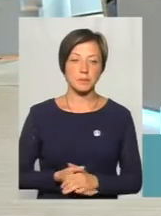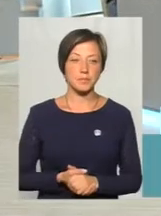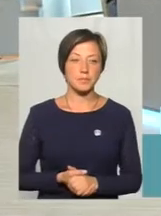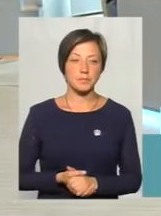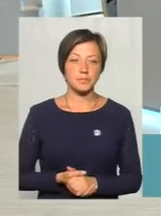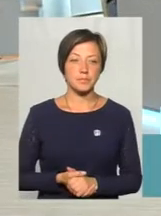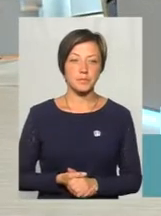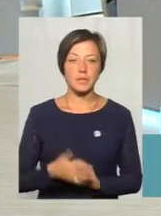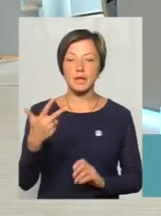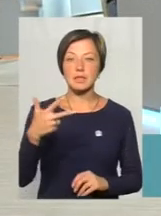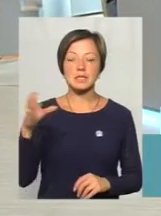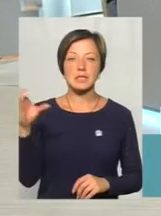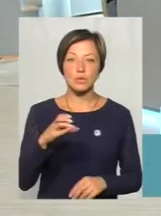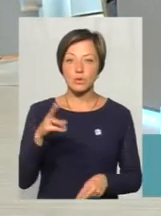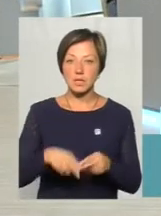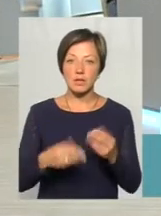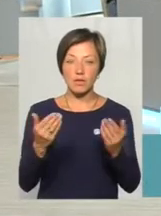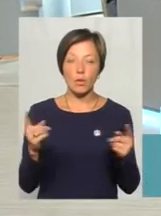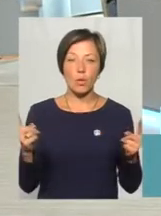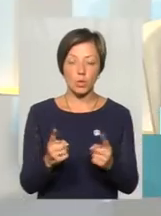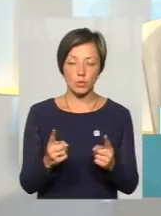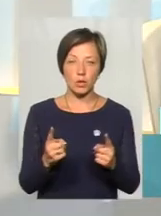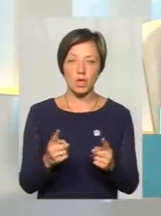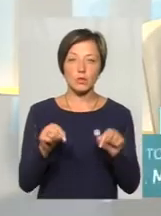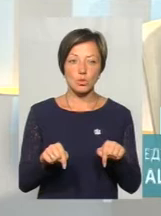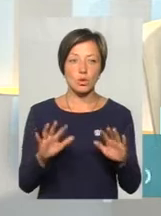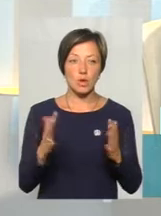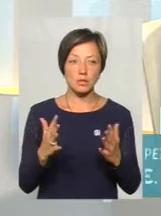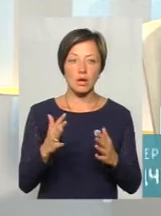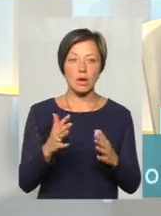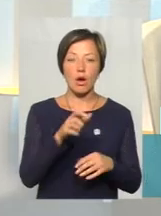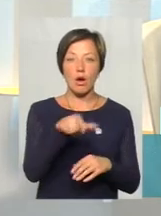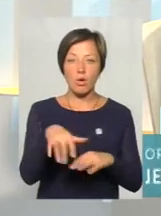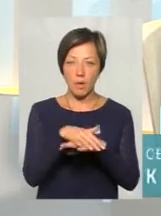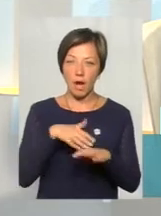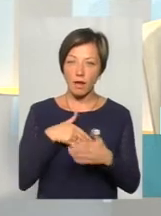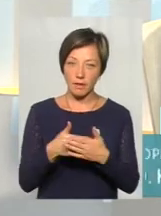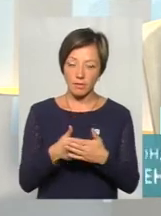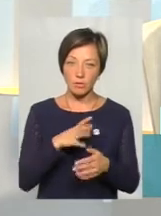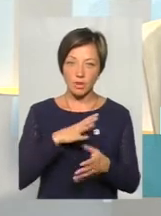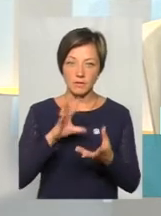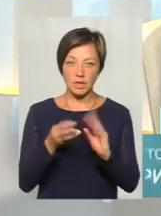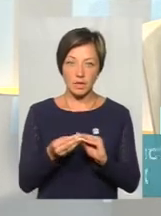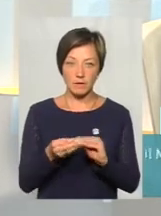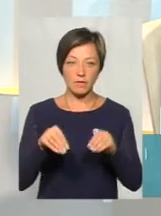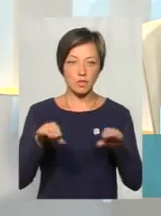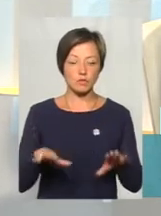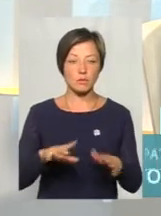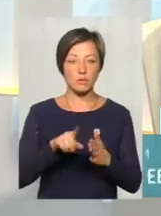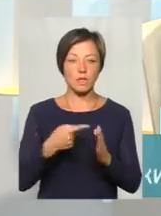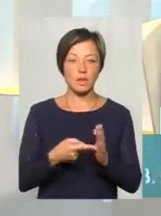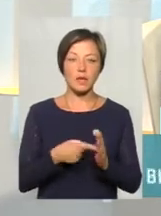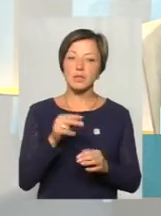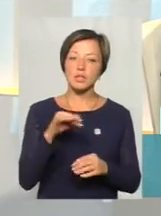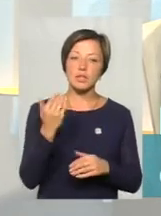Андрійовна, спокійно 30 секунд до кінця. Дуже коротко, цього разу громадськість була активна взагалі, коли вирішувалися питання,